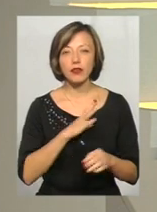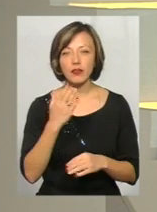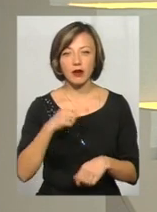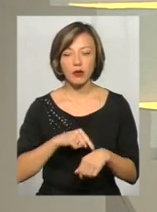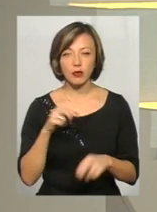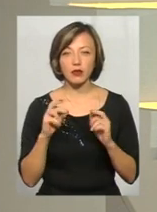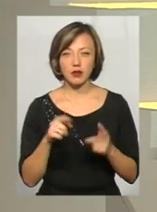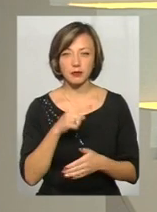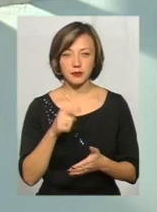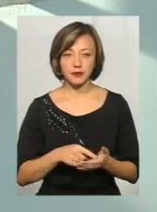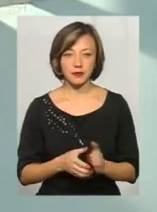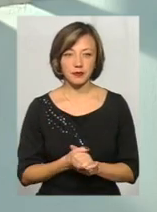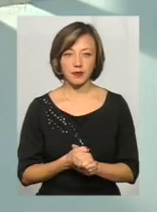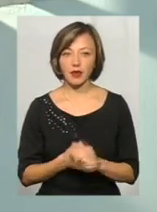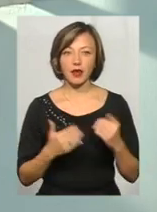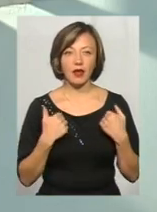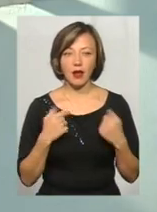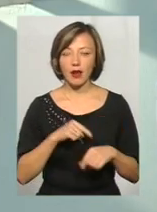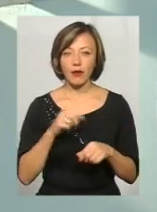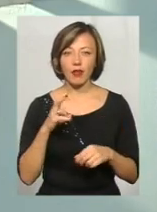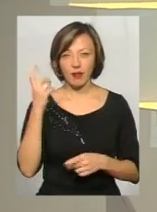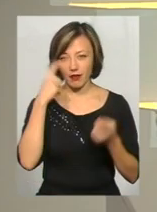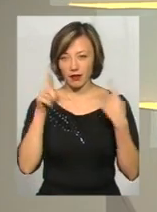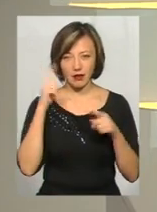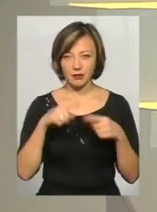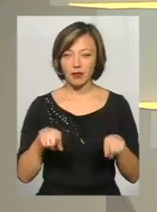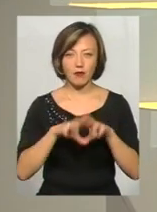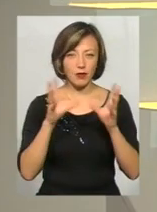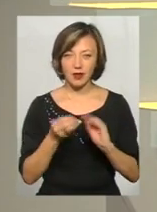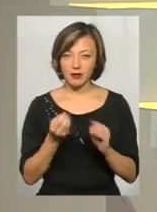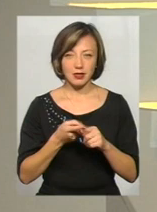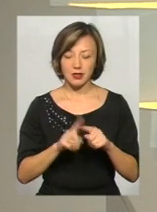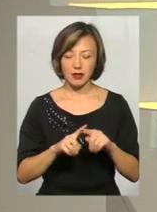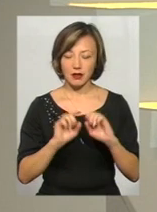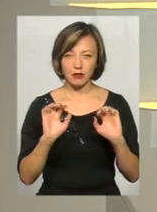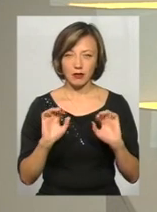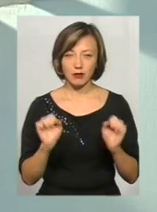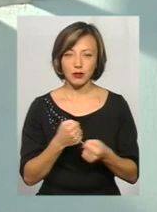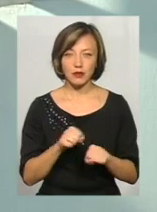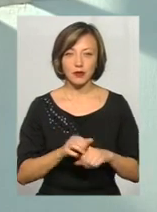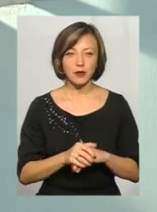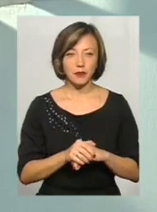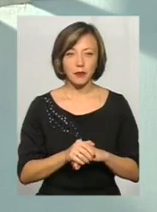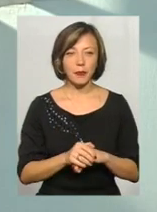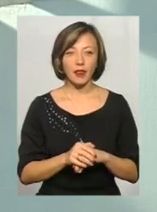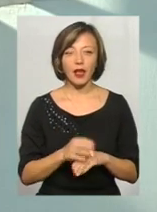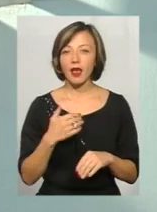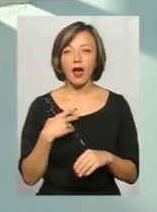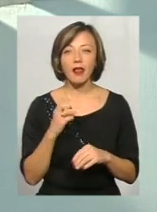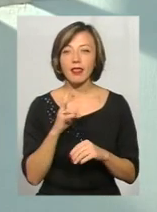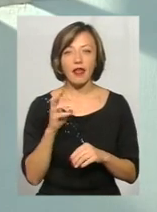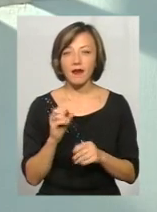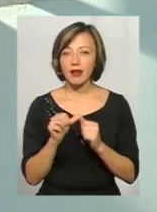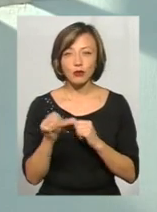реагуєте? Я реагую як на фантастику. Тобто, в принципі, ви цей випадок... Ні, я не, скажімо, не виключаю